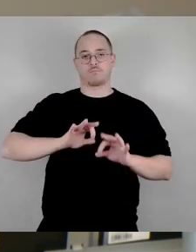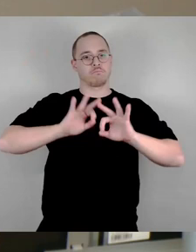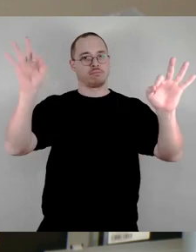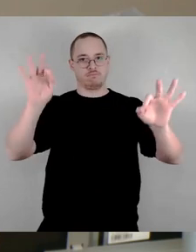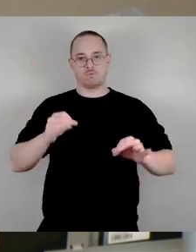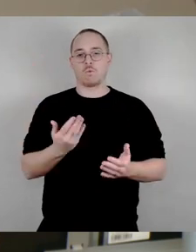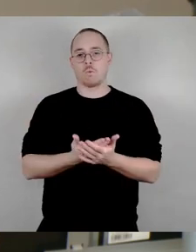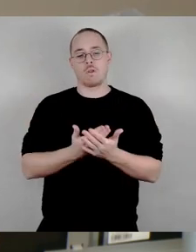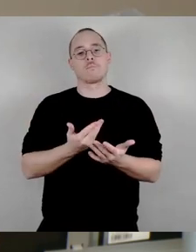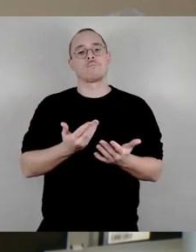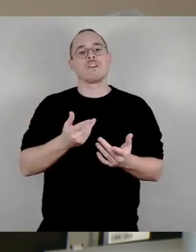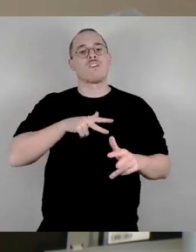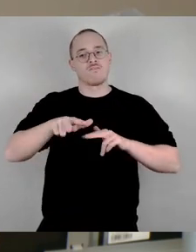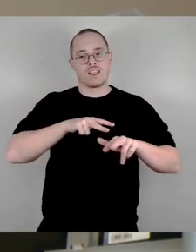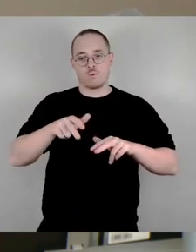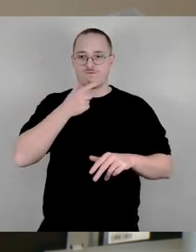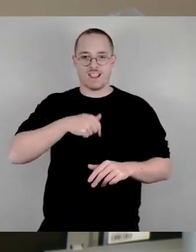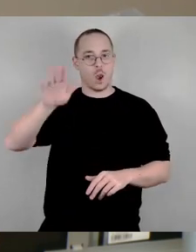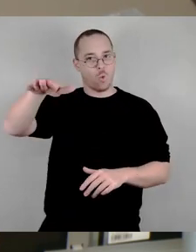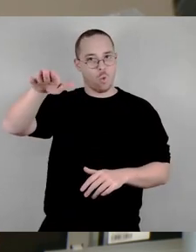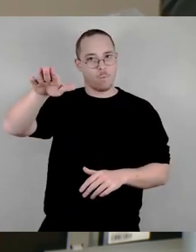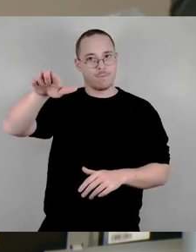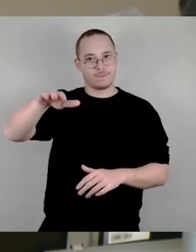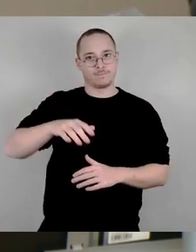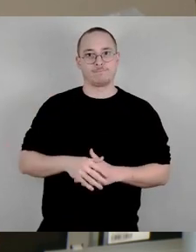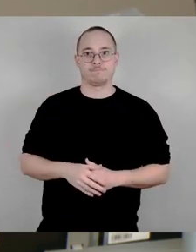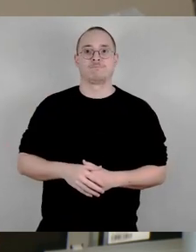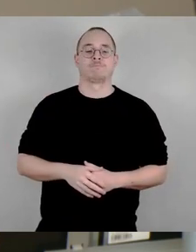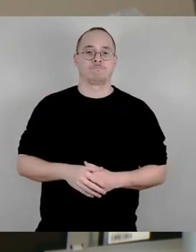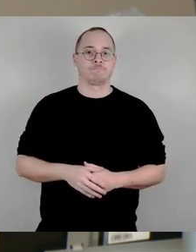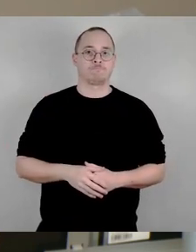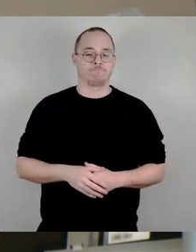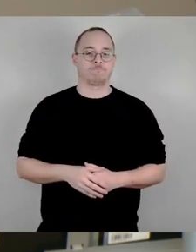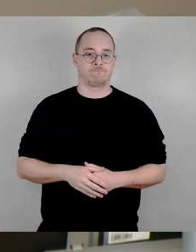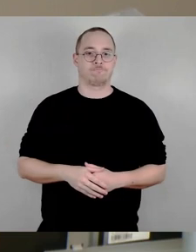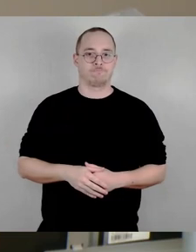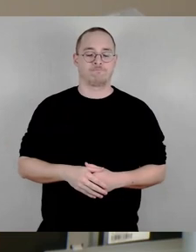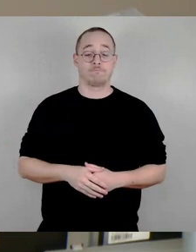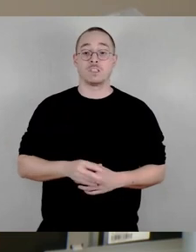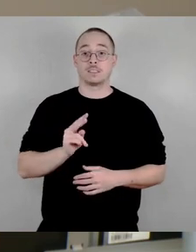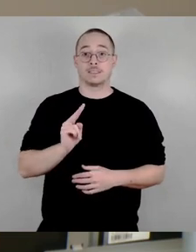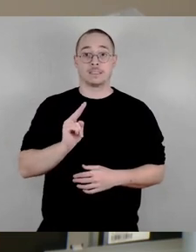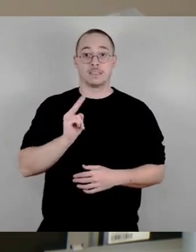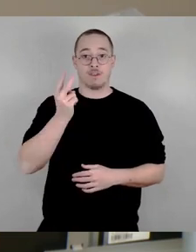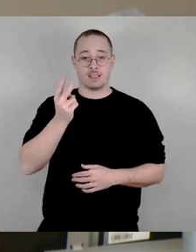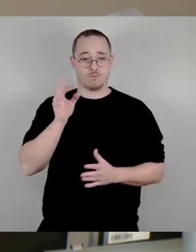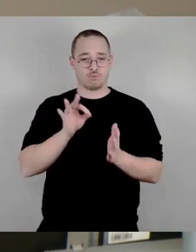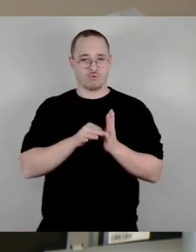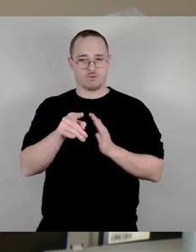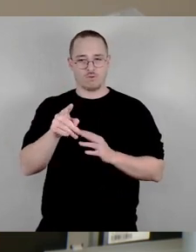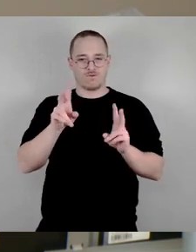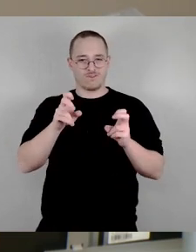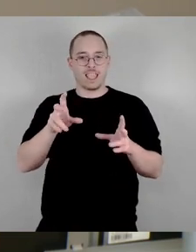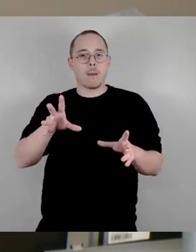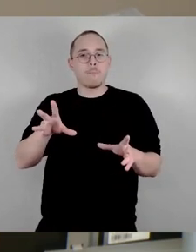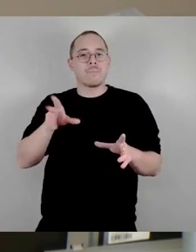ist. Das zweite, warum das eventuell, dieser Prozess eine Mitmachfalle ist oder beziehungsweise, warum